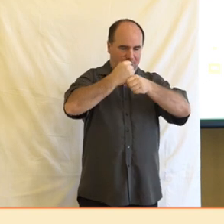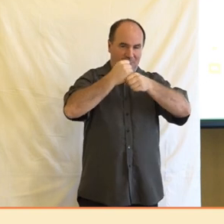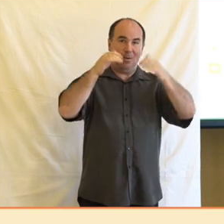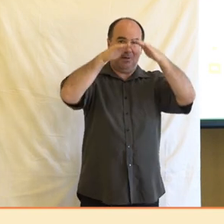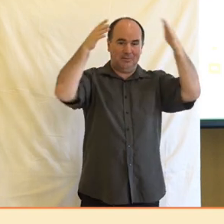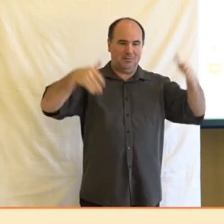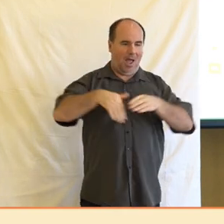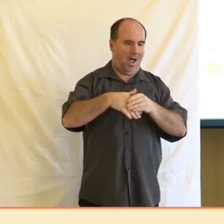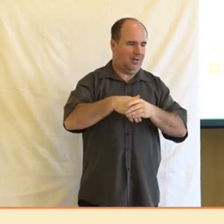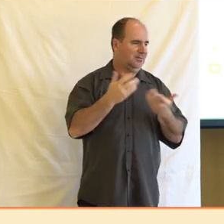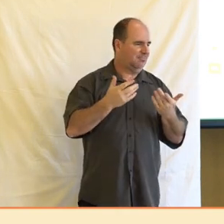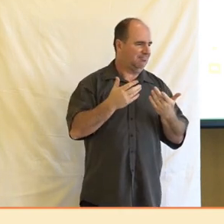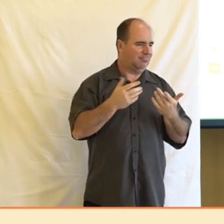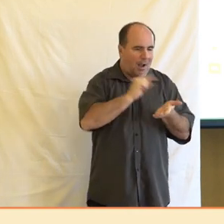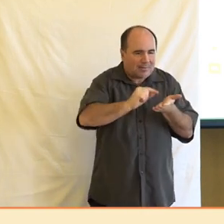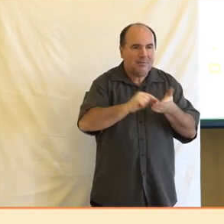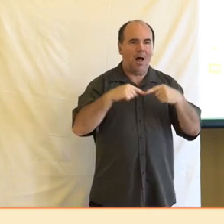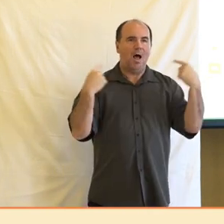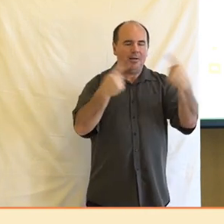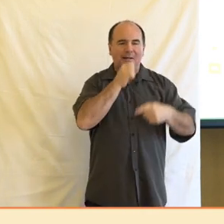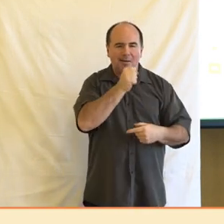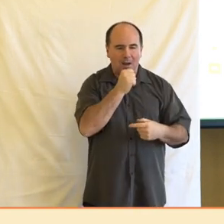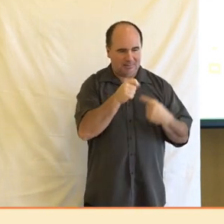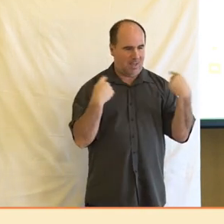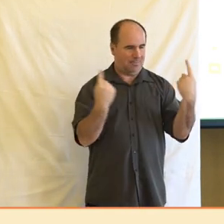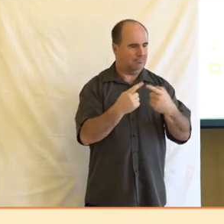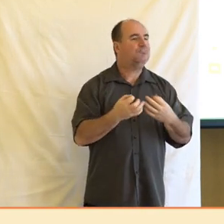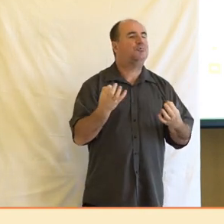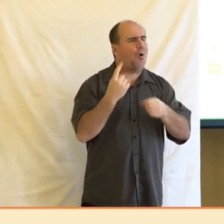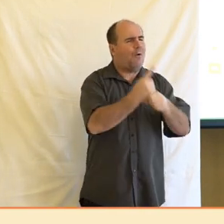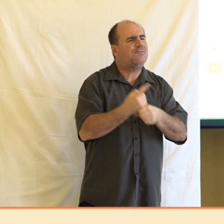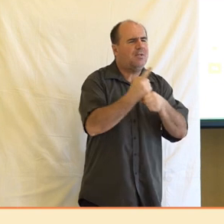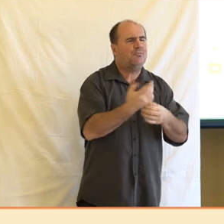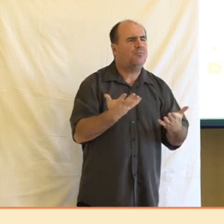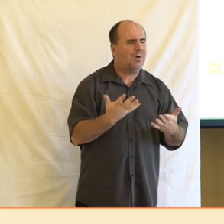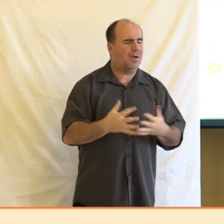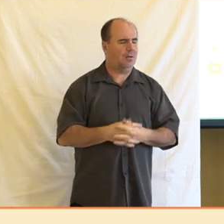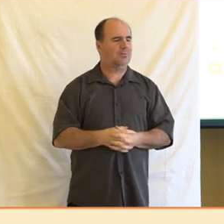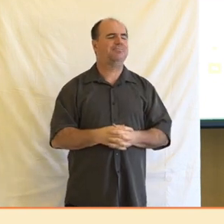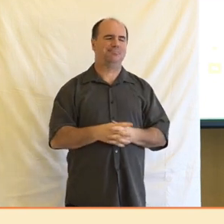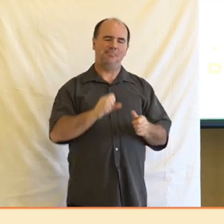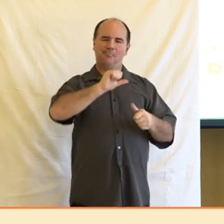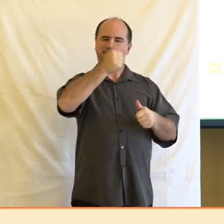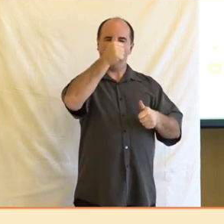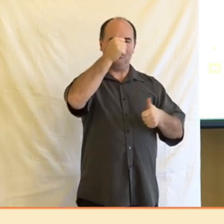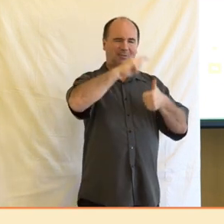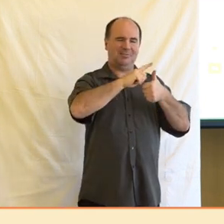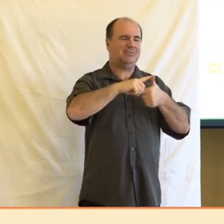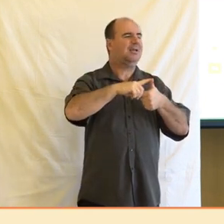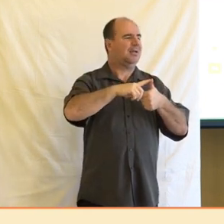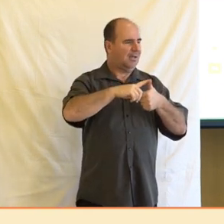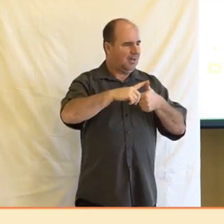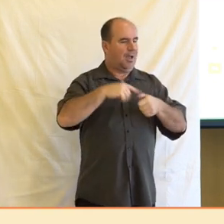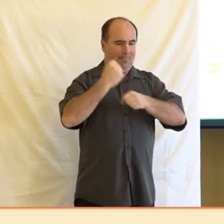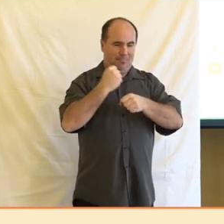Zde nepřekvapivě byl na prvním místě zmíněn časový tlak a pracovní